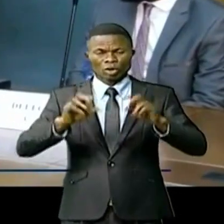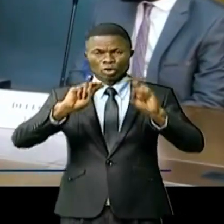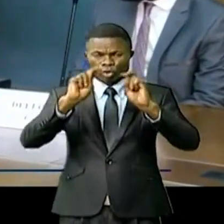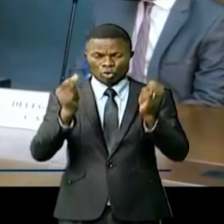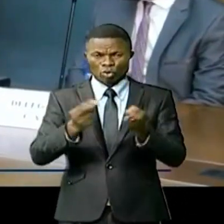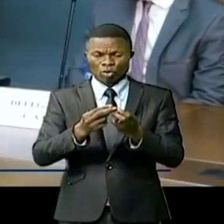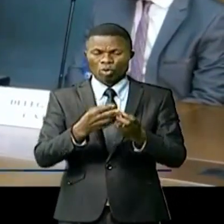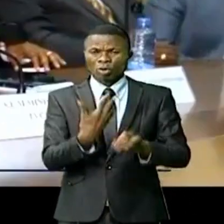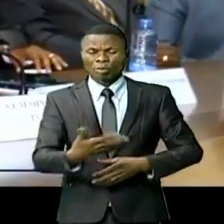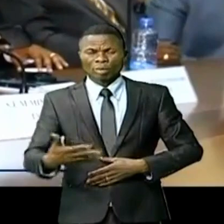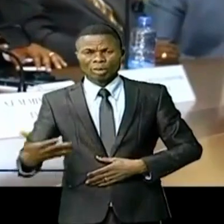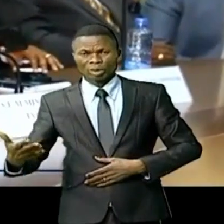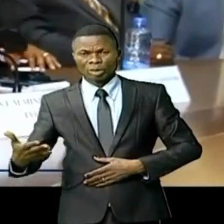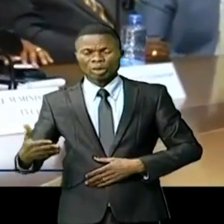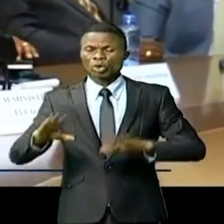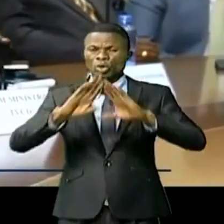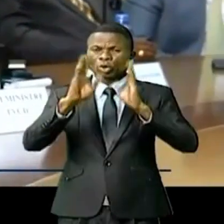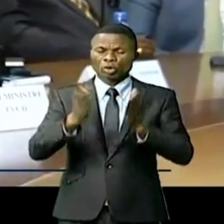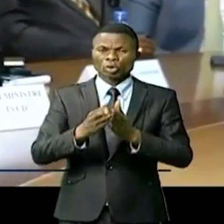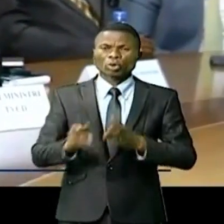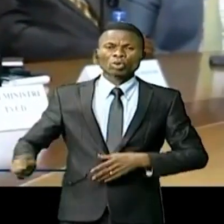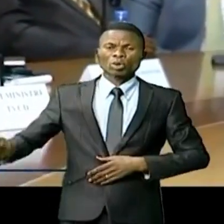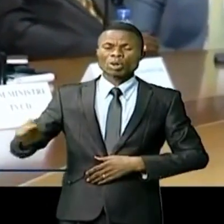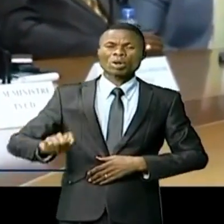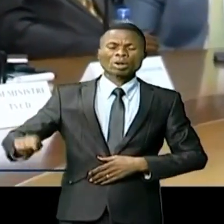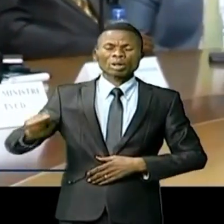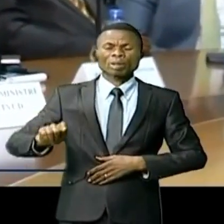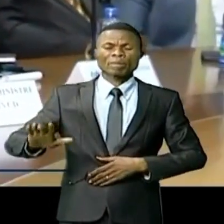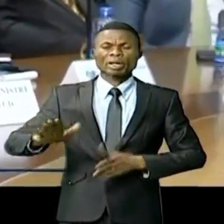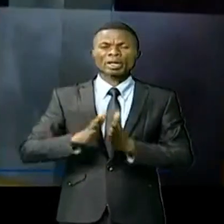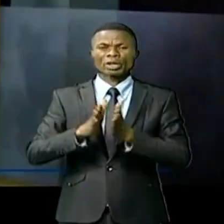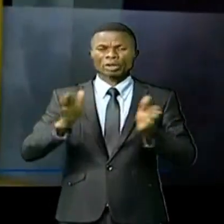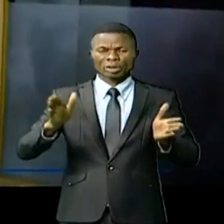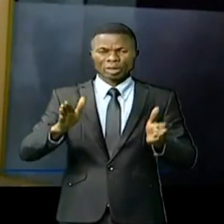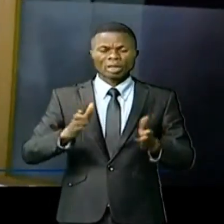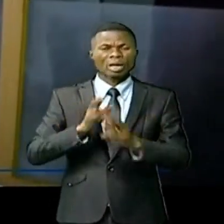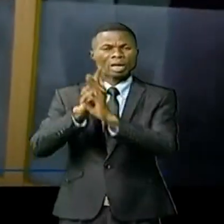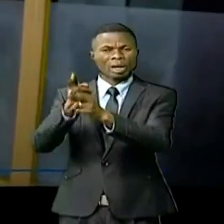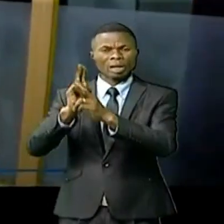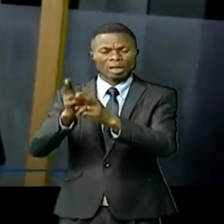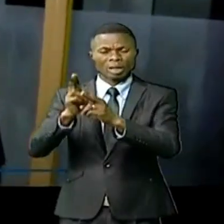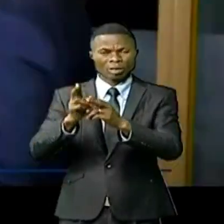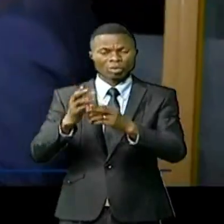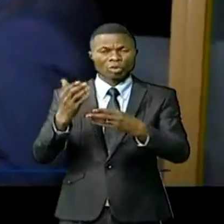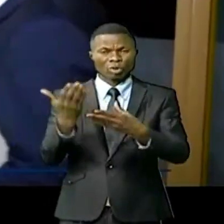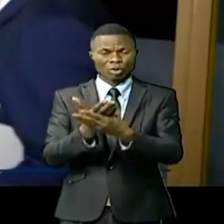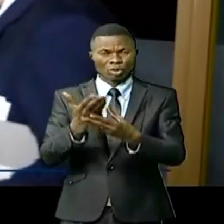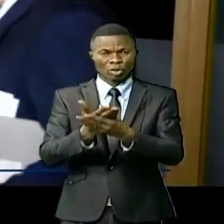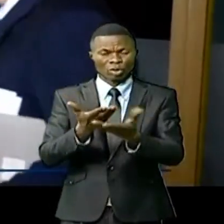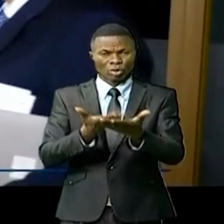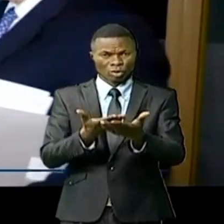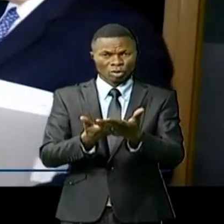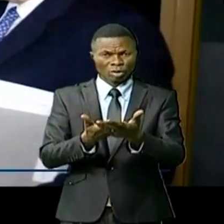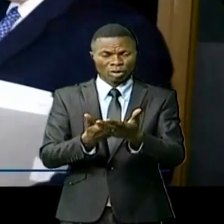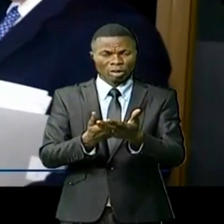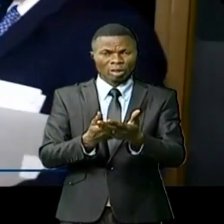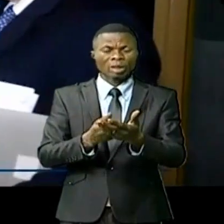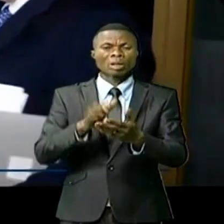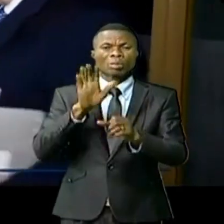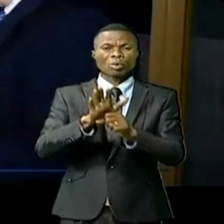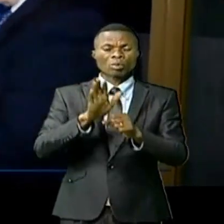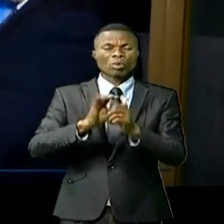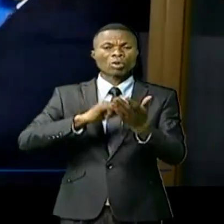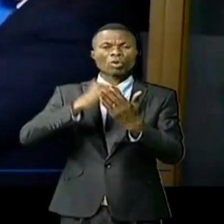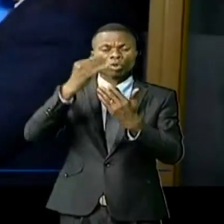logistiques sur l'ensemble du territoire national. Les états des lieux des plateformes logistiques de l'OGFREM contenant les différents